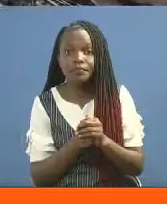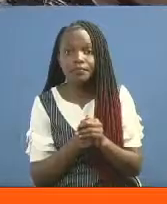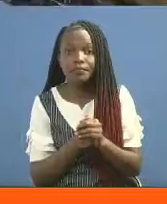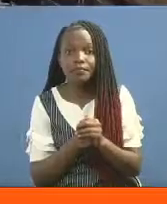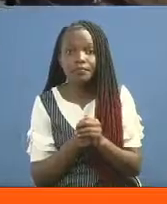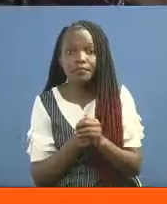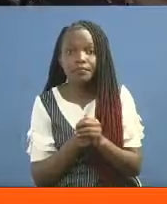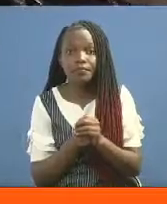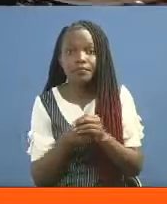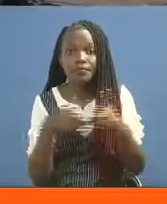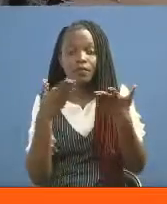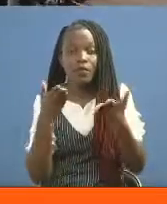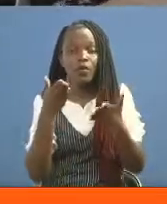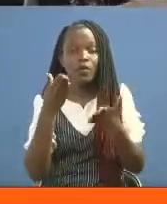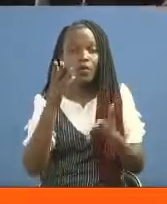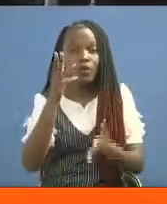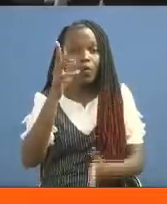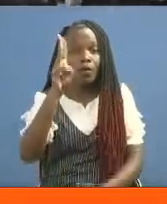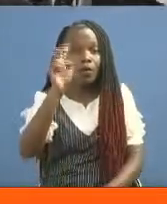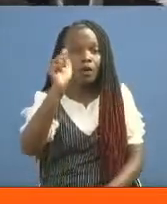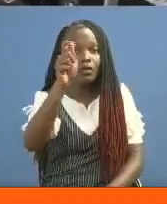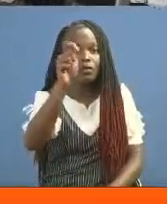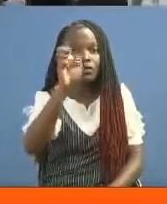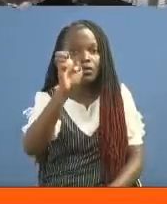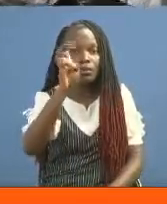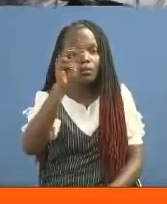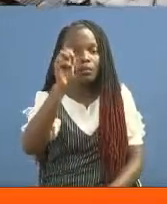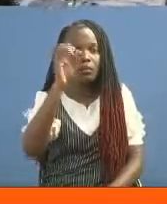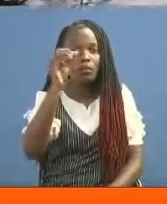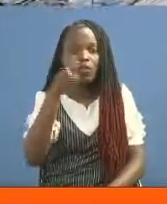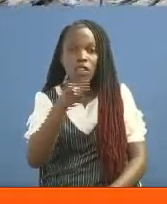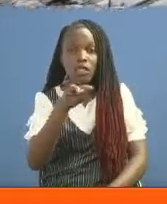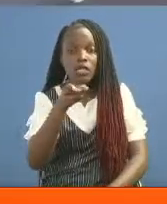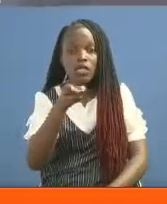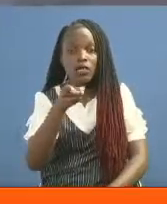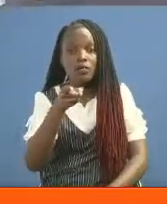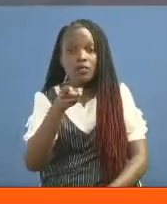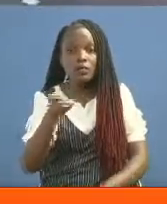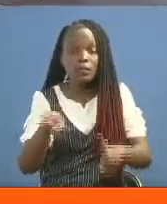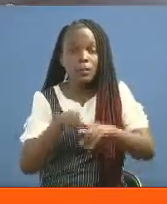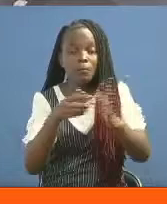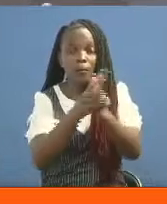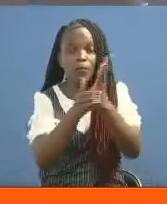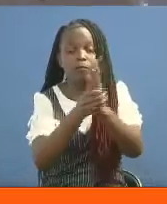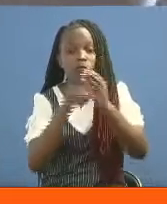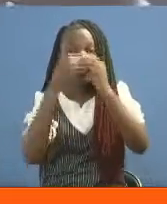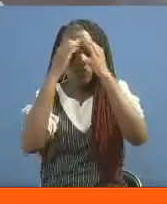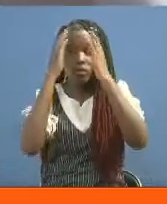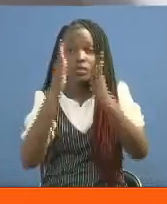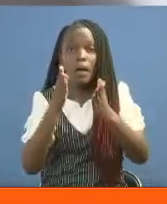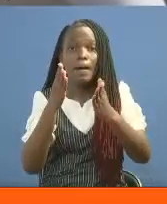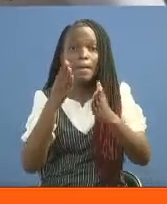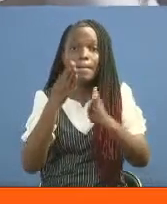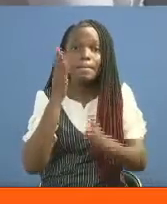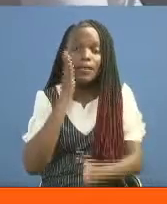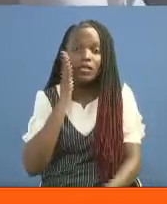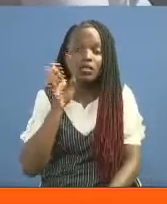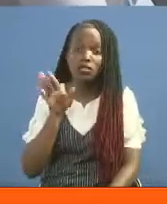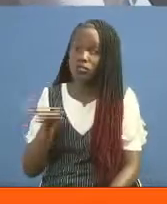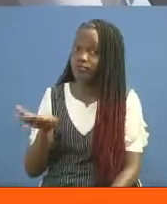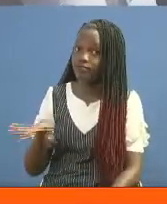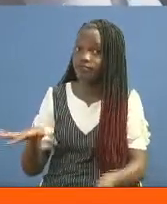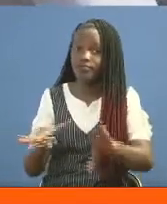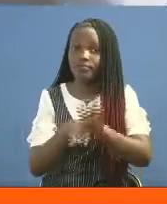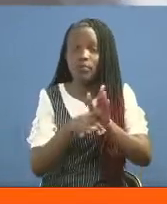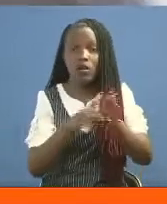Bia grippi na watemo ni mwenyeji wa mtahu wa kibra na vile vile mtalamu wa mkufunzi wa kina mama wadogo katika